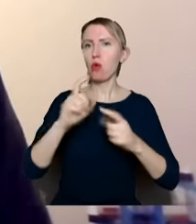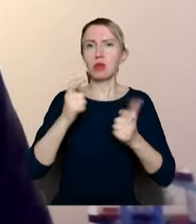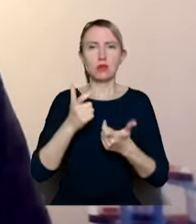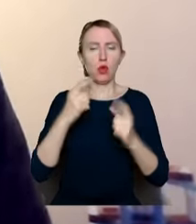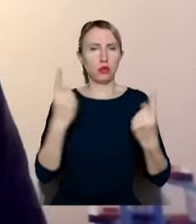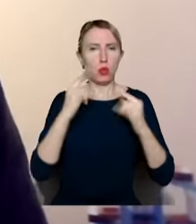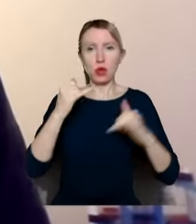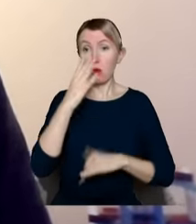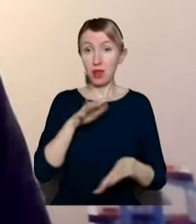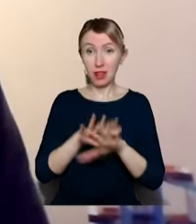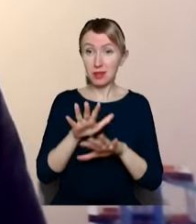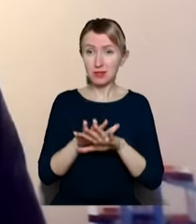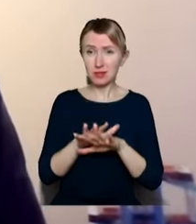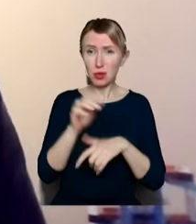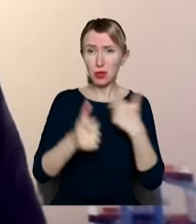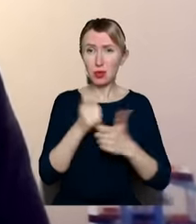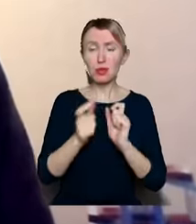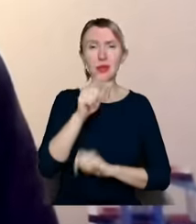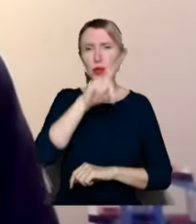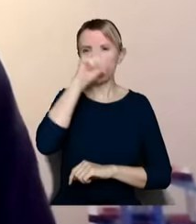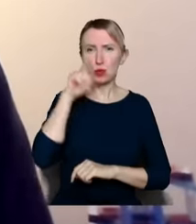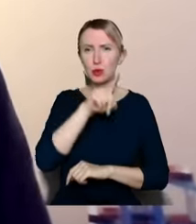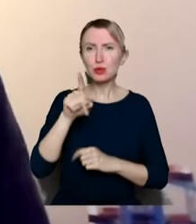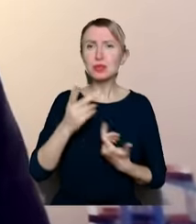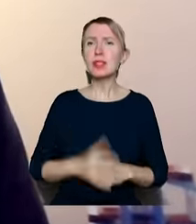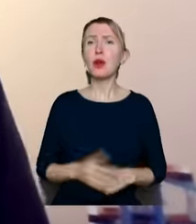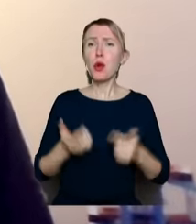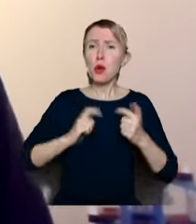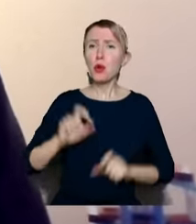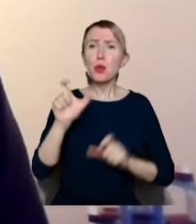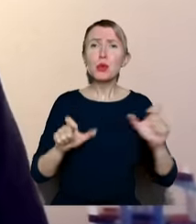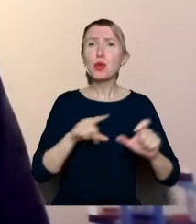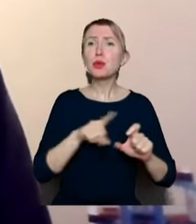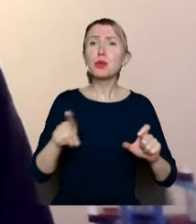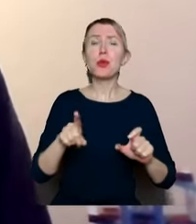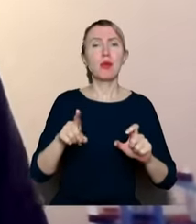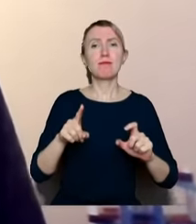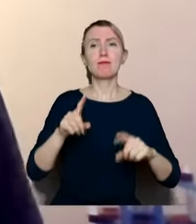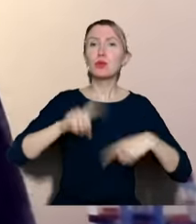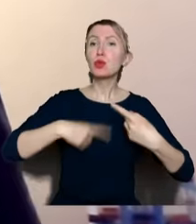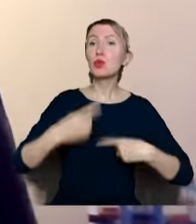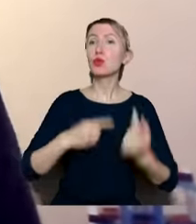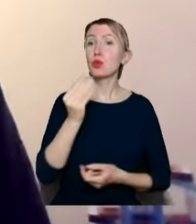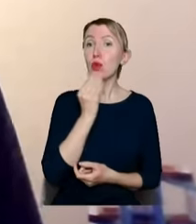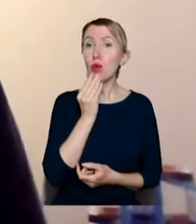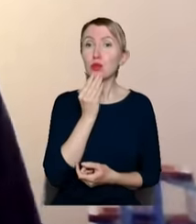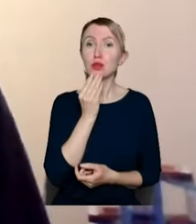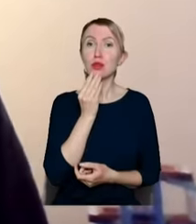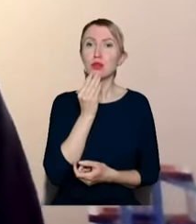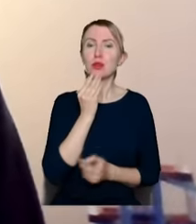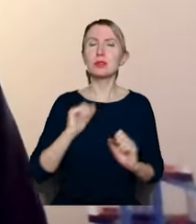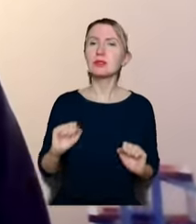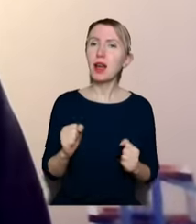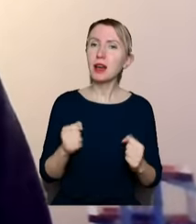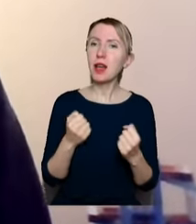traktowanie ludzi, a przede wszystkim rolników, którzy produkują żywność, którzy starają się